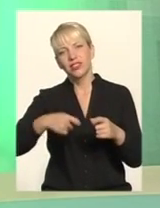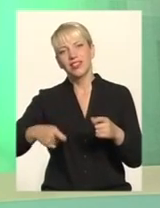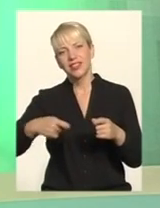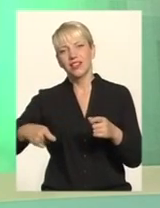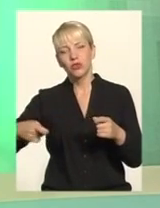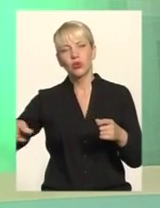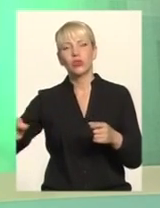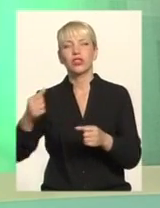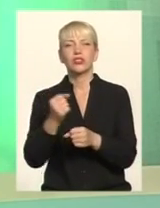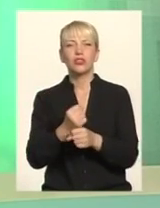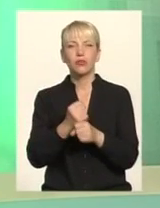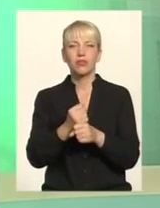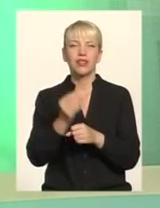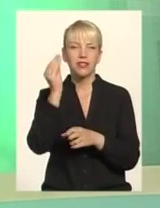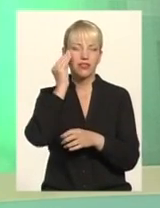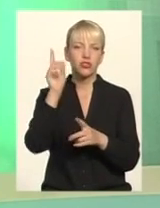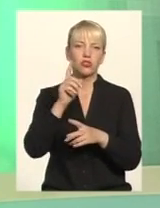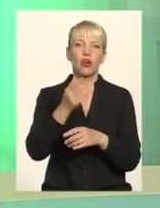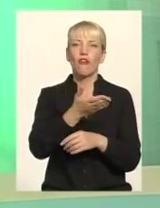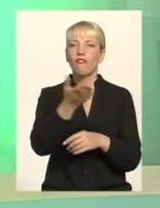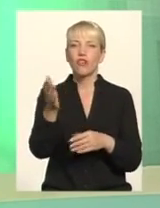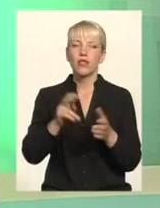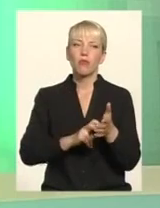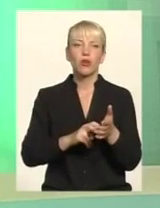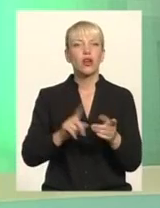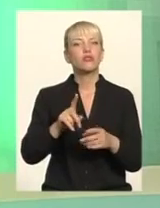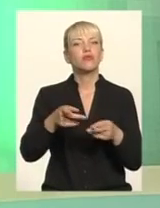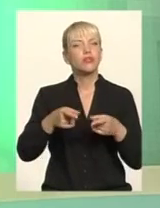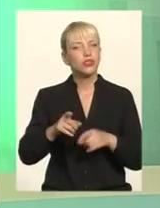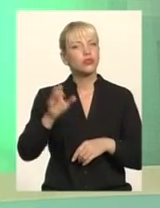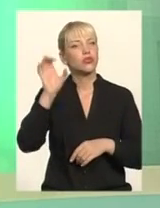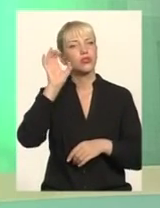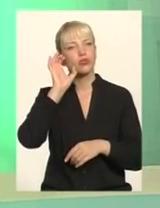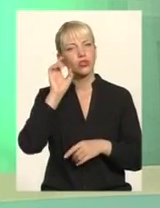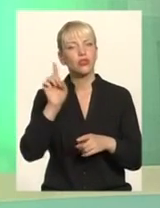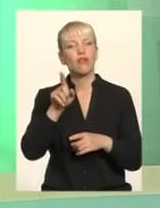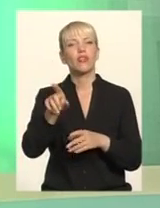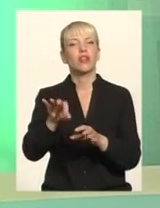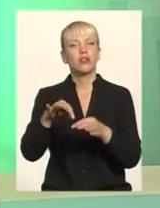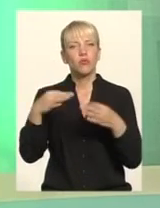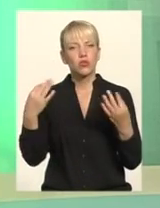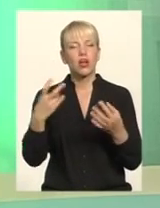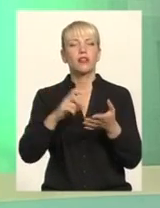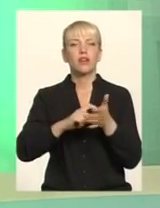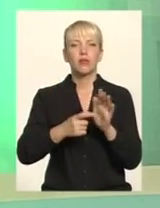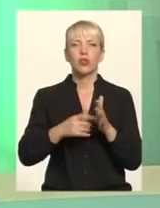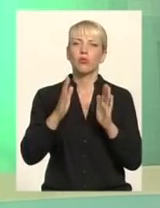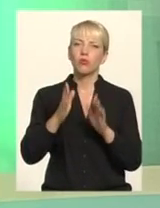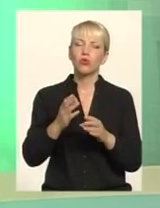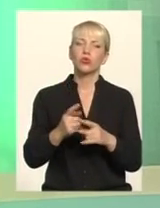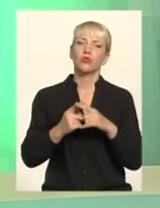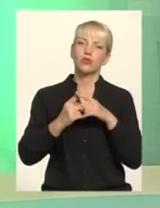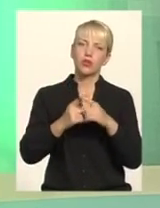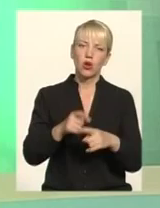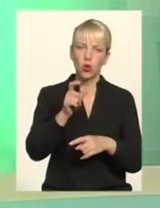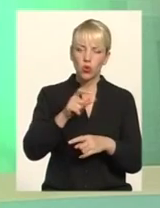вид, що вони бояться, що вони дослухаються Що вони нас пускають в кабінети і вони будуть робити, йти на зустріч людям,